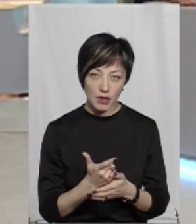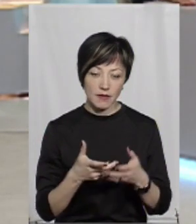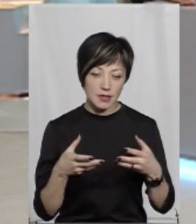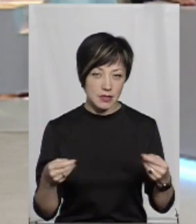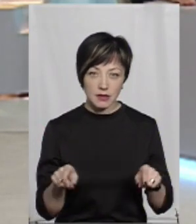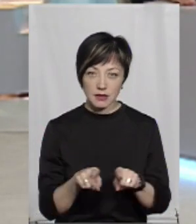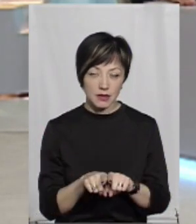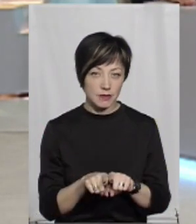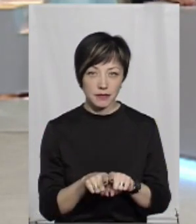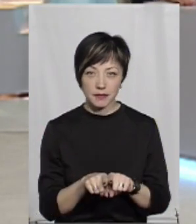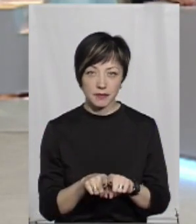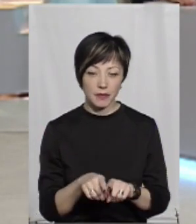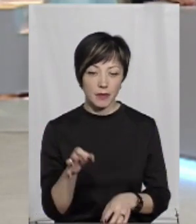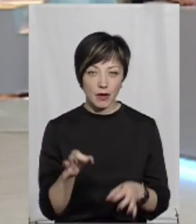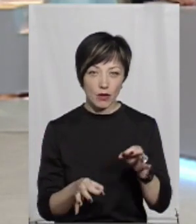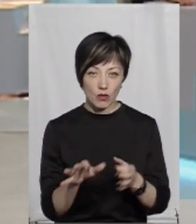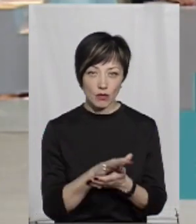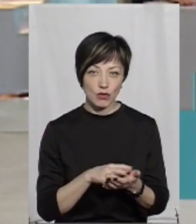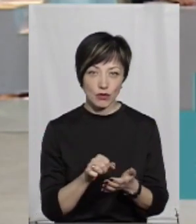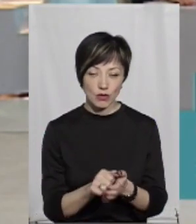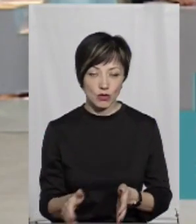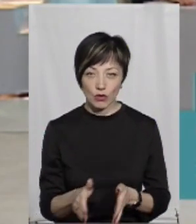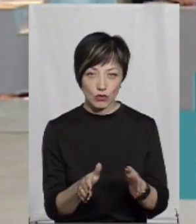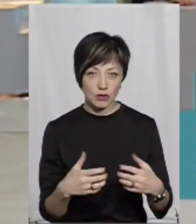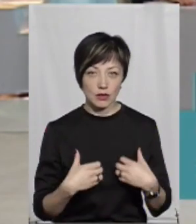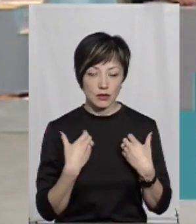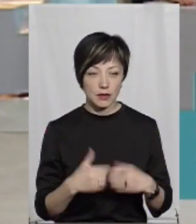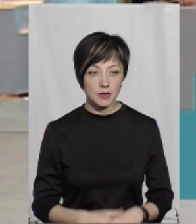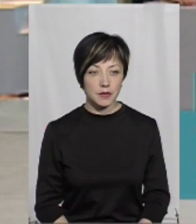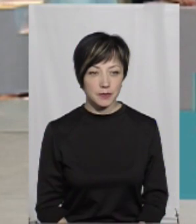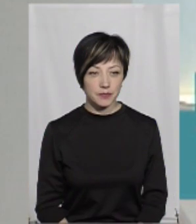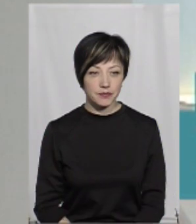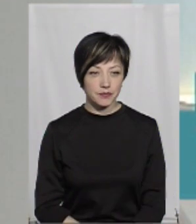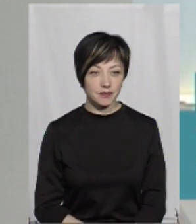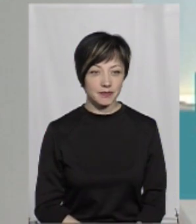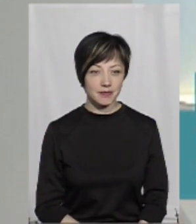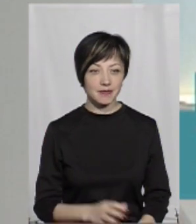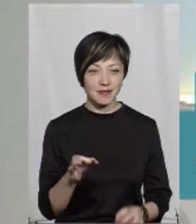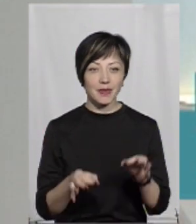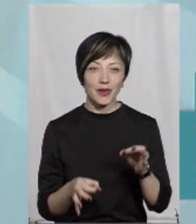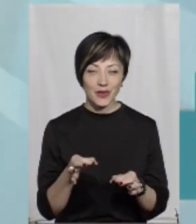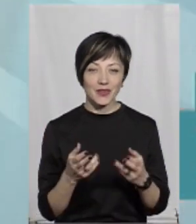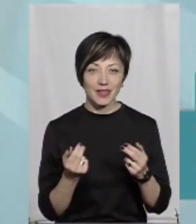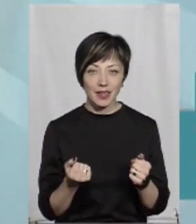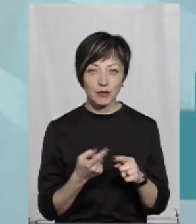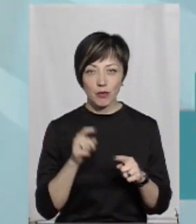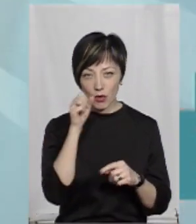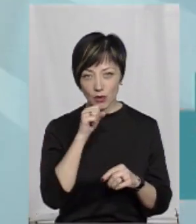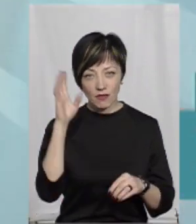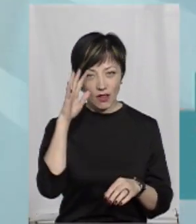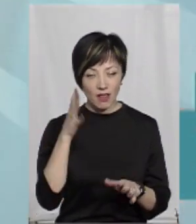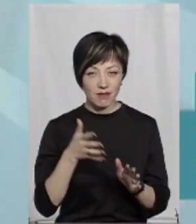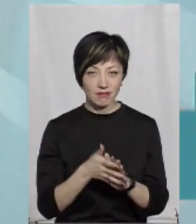навісні так якось природні посходжені дороги, що... Природні? Ну, природні, природні. Тому мороз,